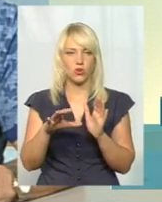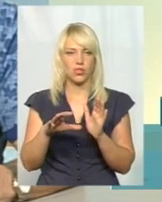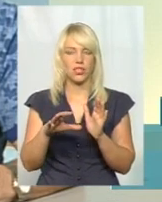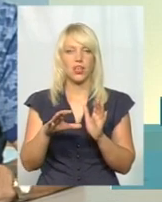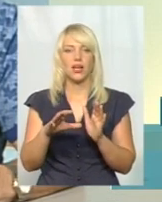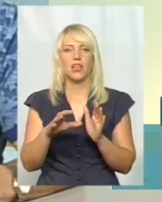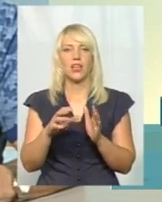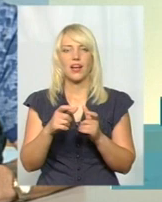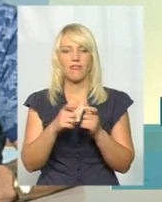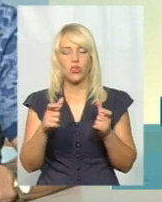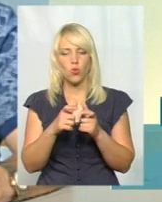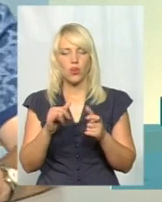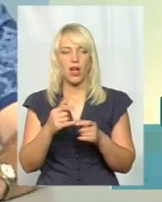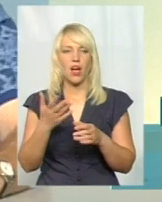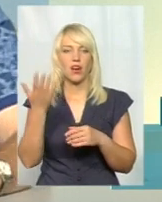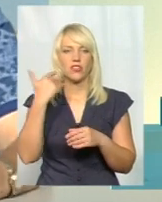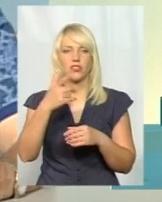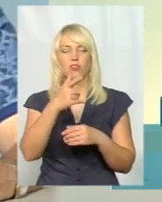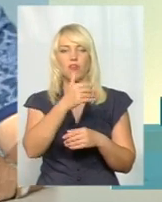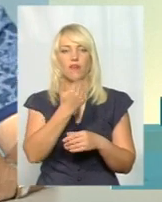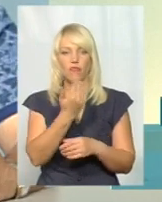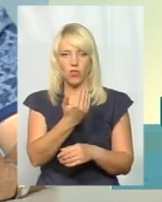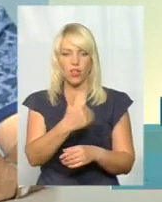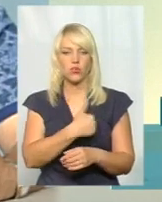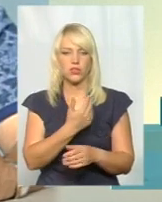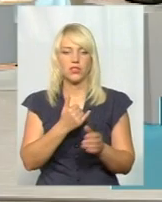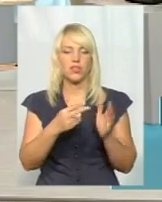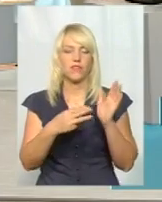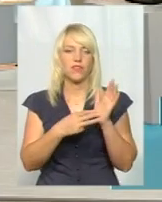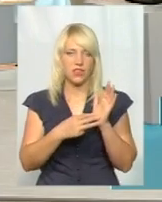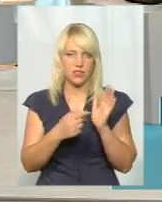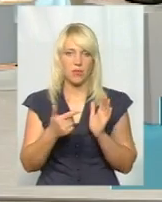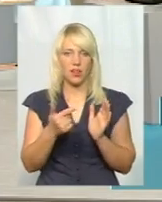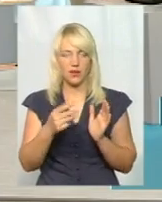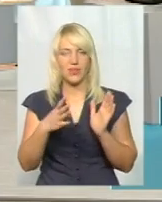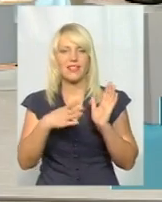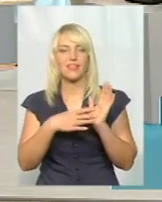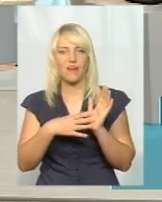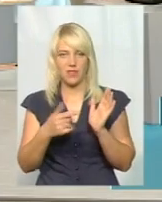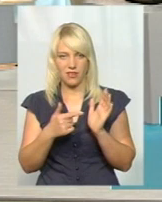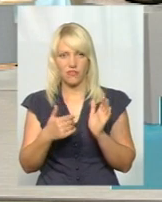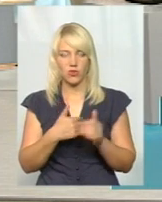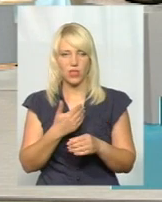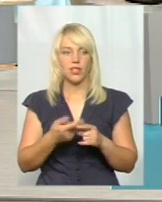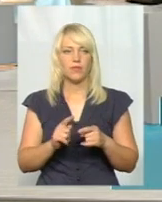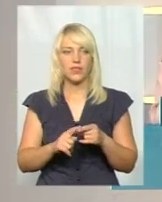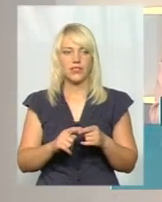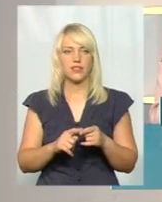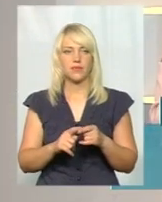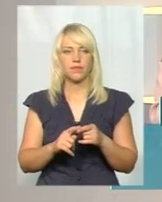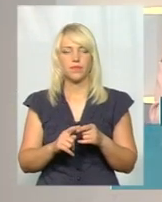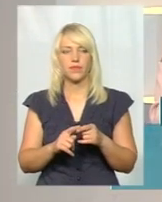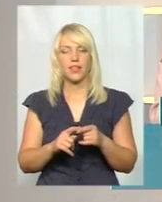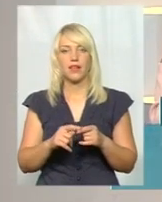Розрахунки подавалися на 8-9 гривень, якщо я не помиляюся. Значено більшу суму подавалися розрахунки. Тобто, ціни проходили ще на 8-9